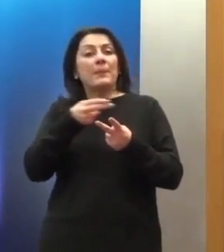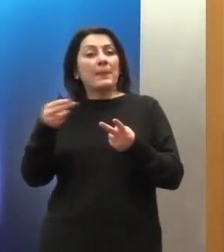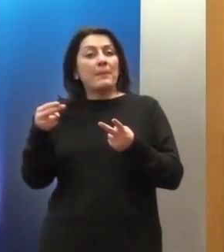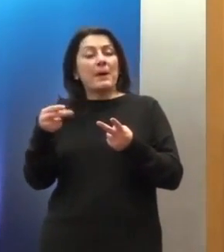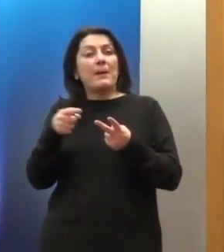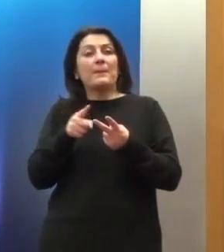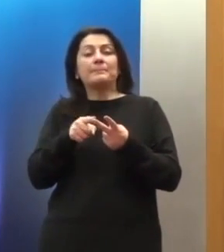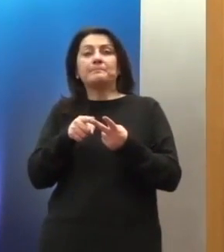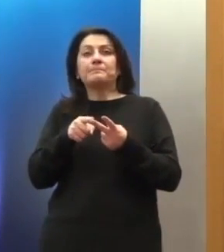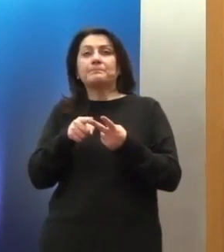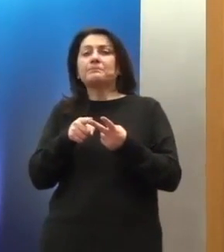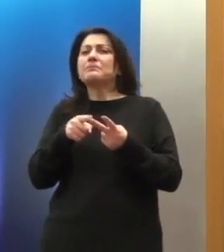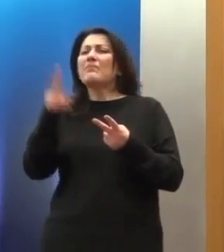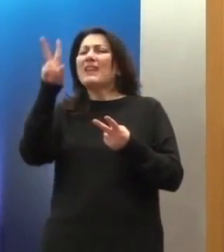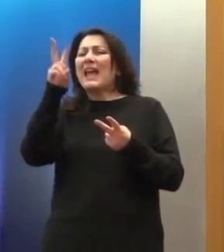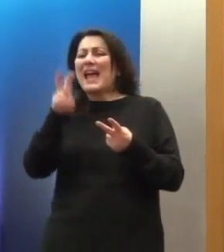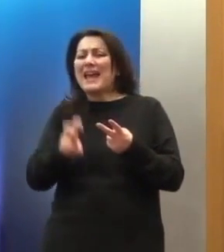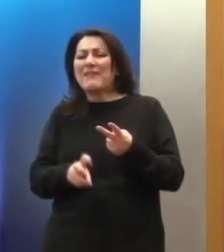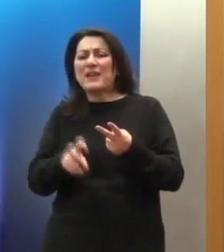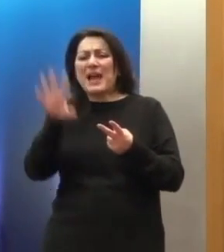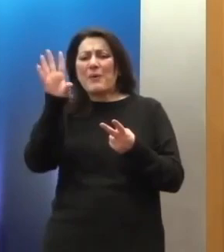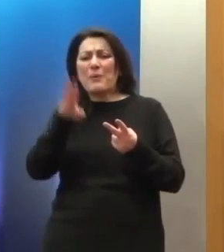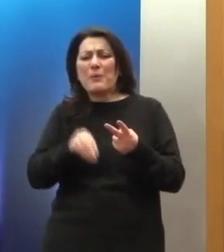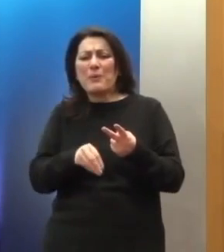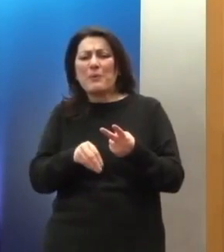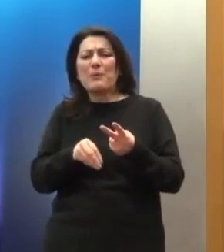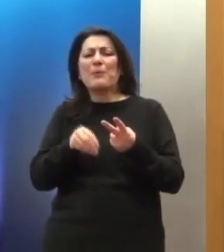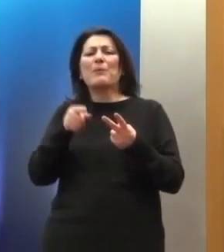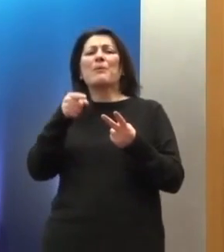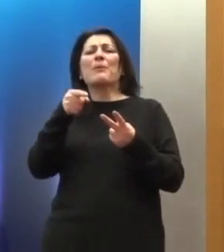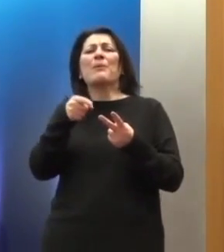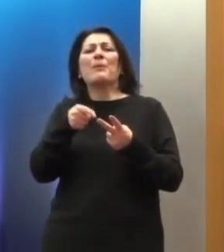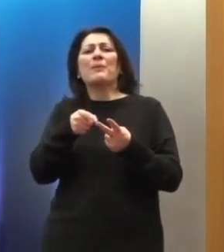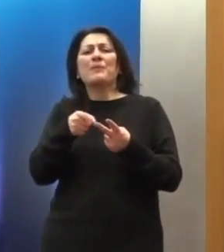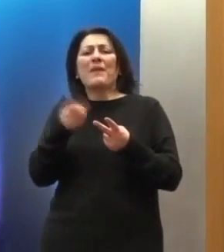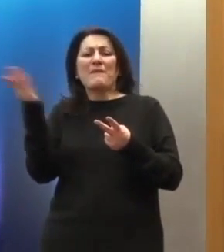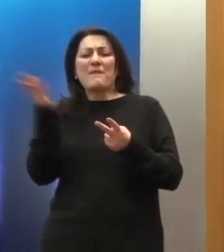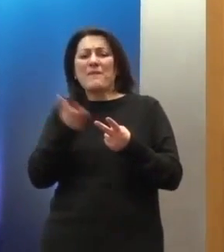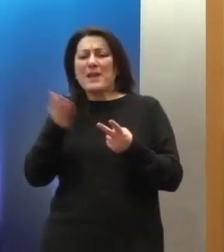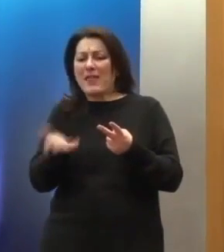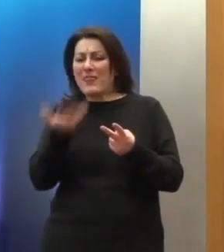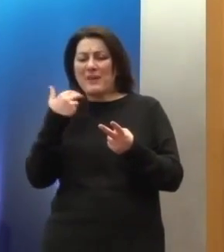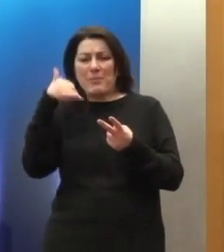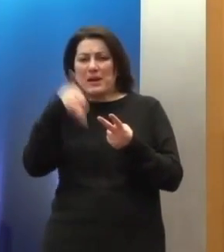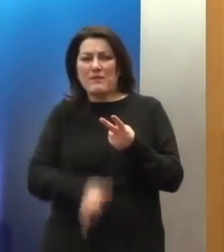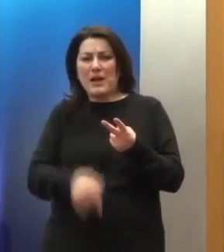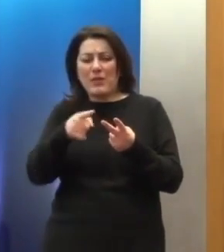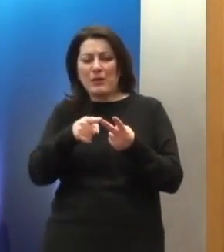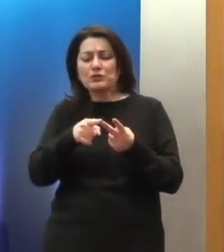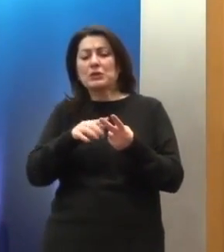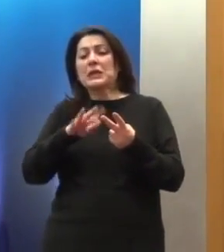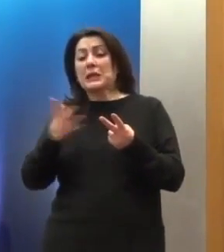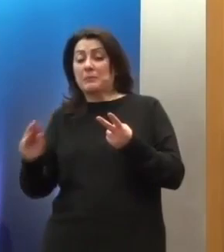έρευνες στα θέματα χρήσης βίας, είτε αυτή προέρχεται